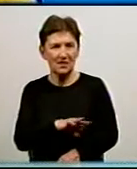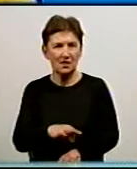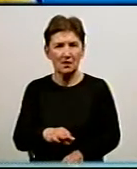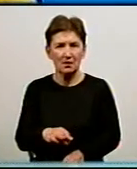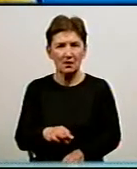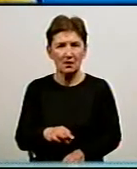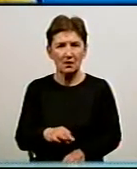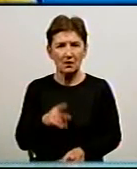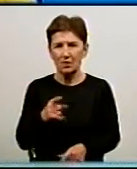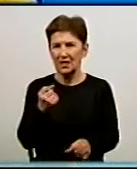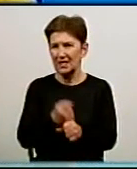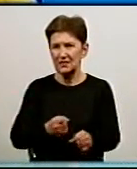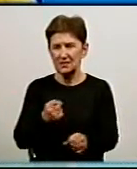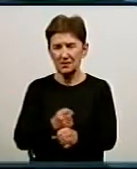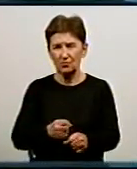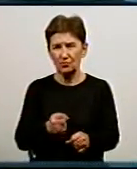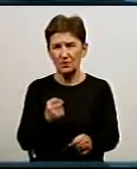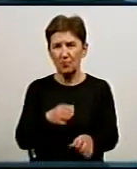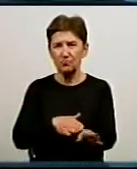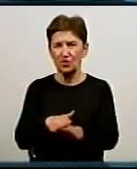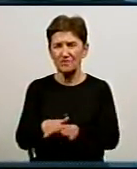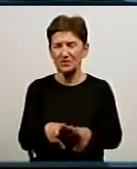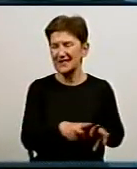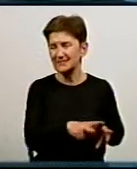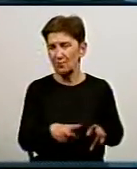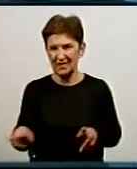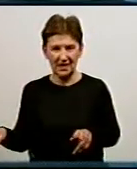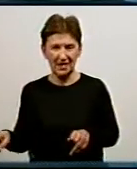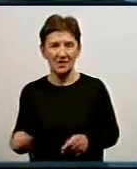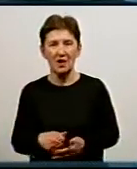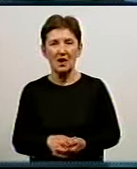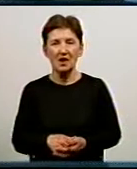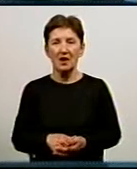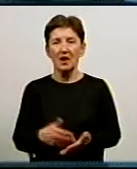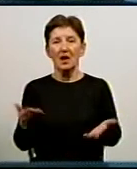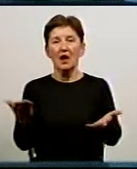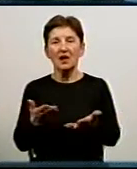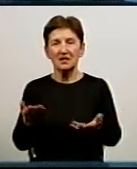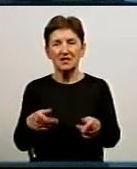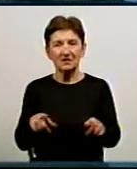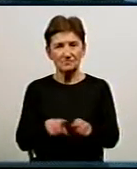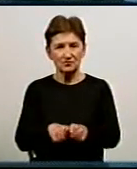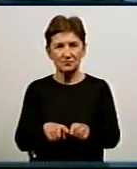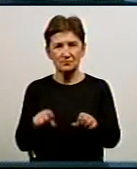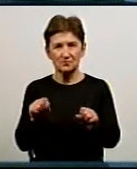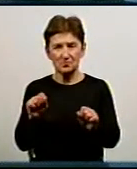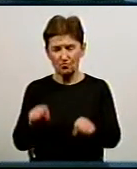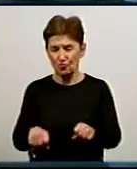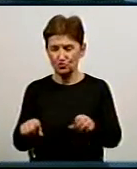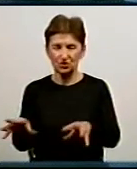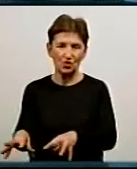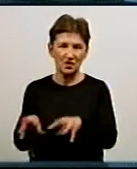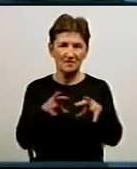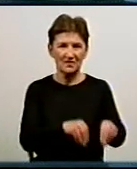Ці роботи необхідно переводити паралельно. Які проблеми ділянки ви б відзначили, які все ж таки можна віднести до